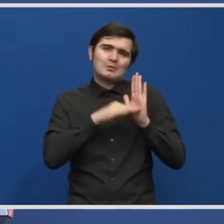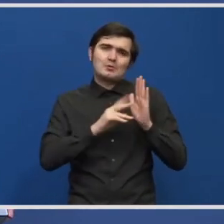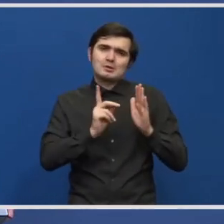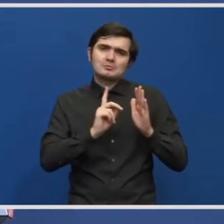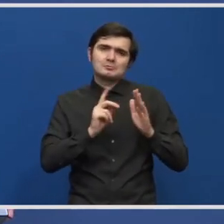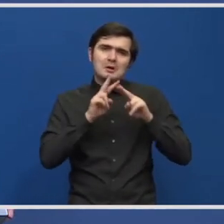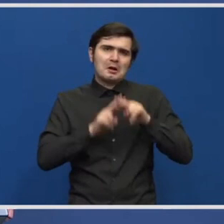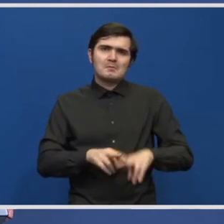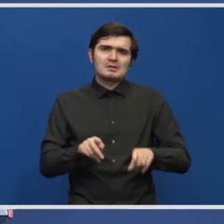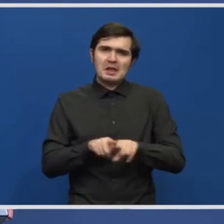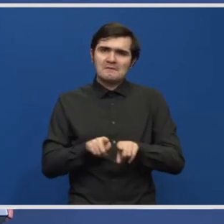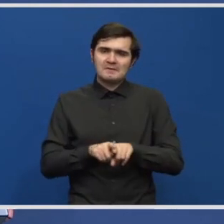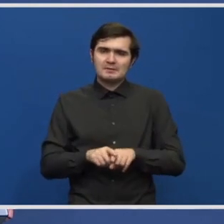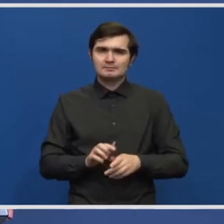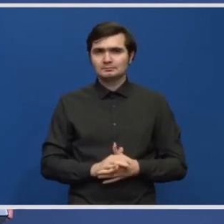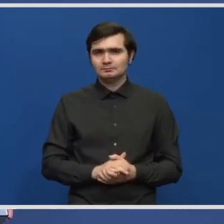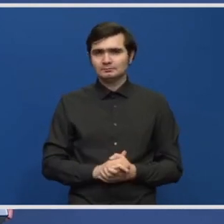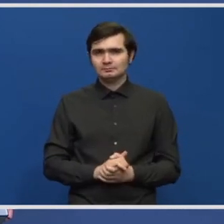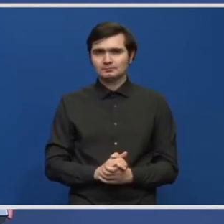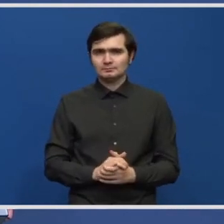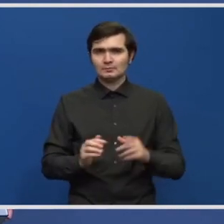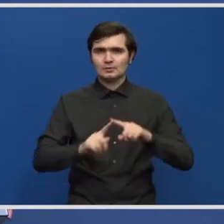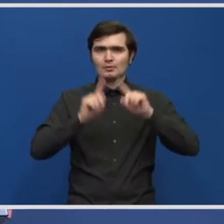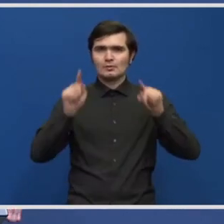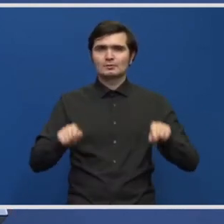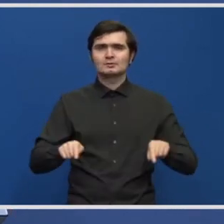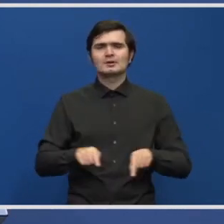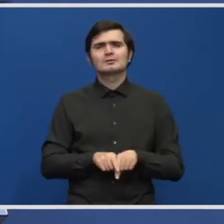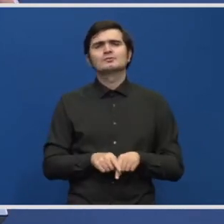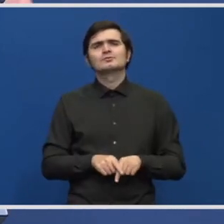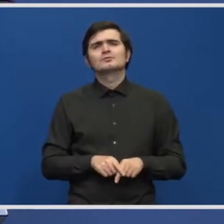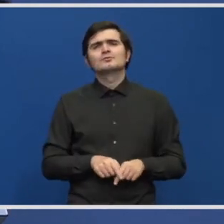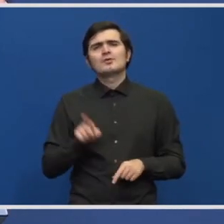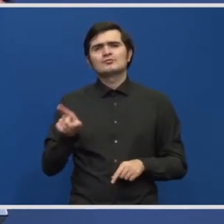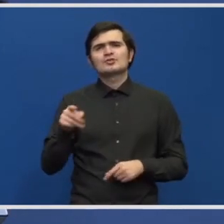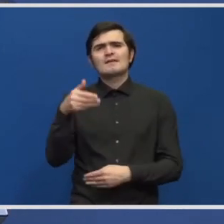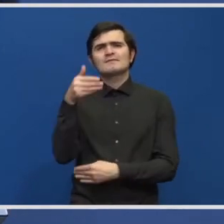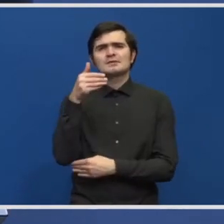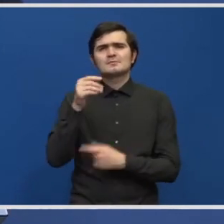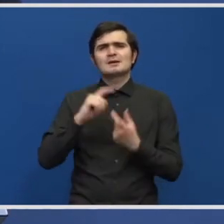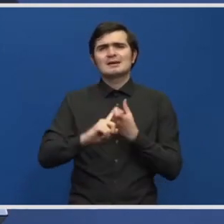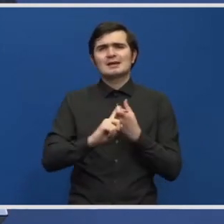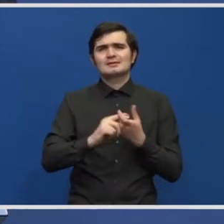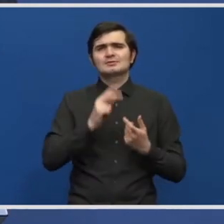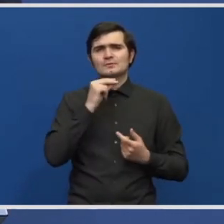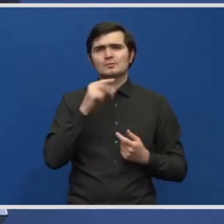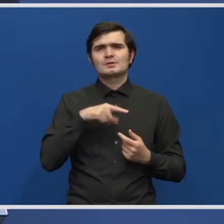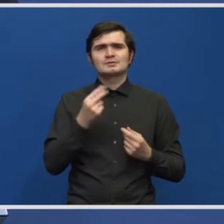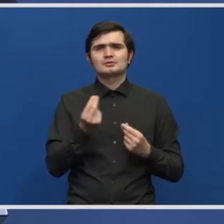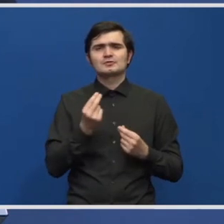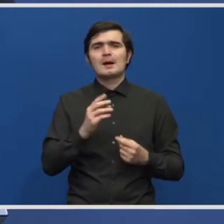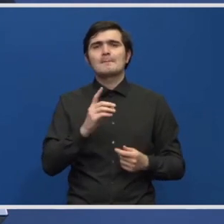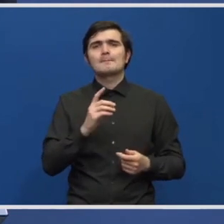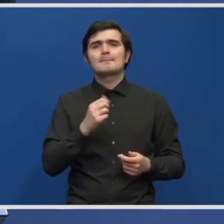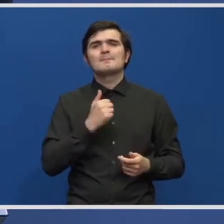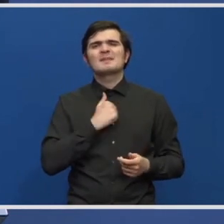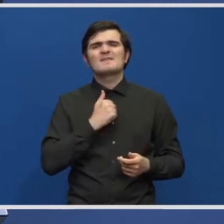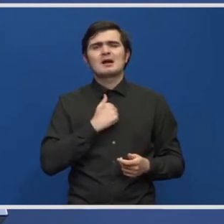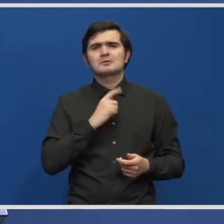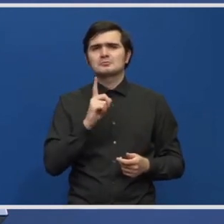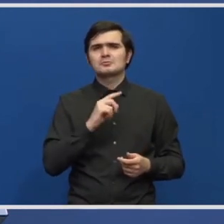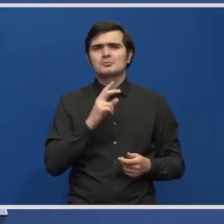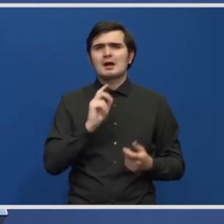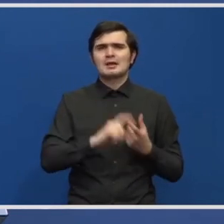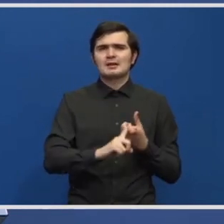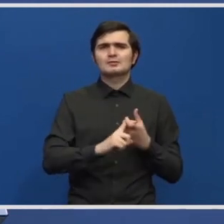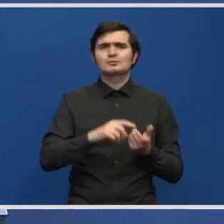această perioadă. Contractul cu acel furnizor sau relația de care vorbiți este privată, nu ține de aeroportul București, că este